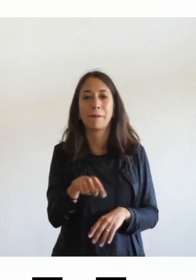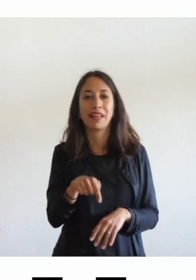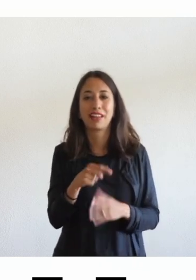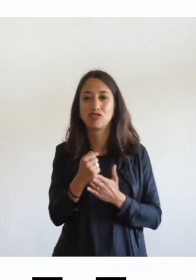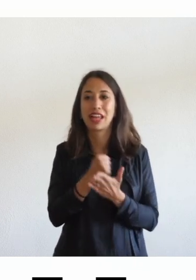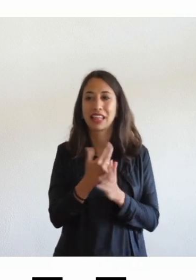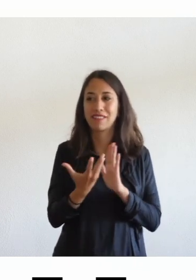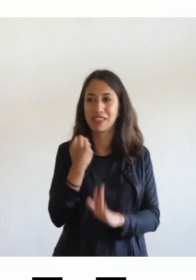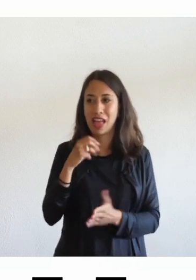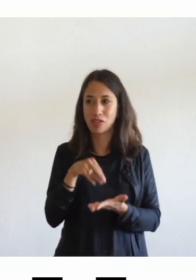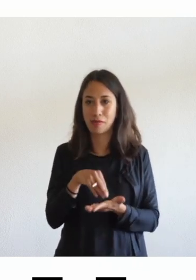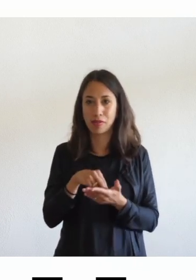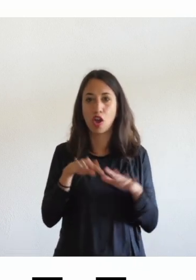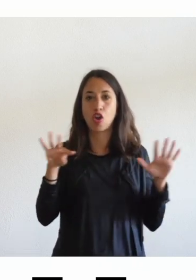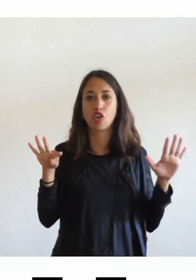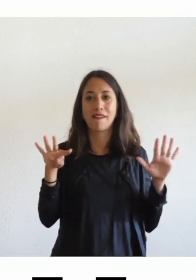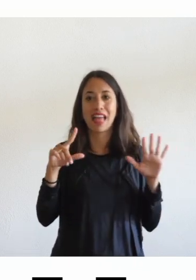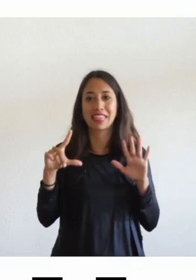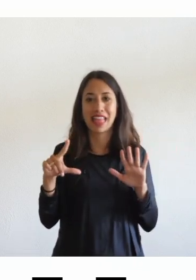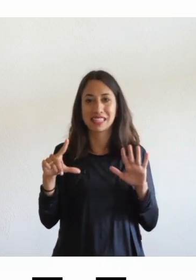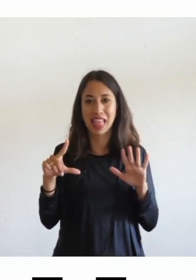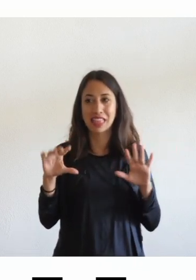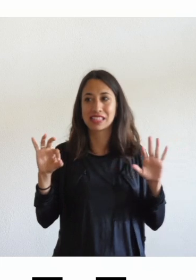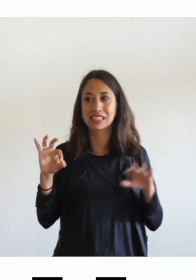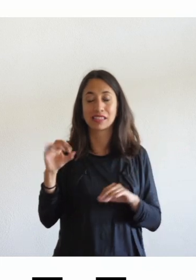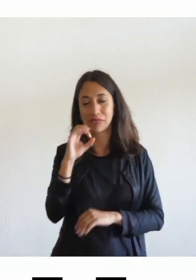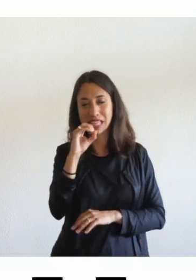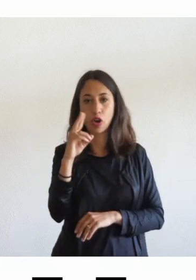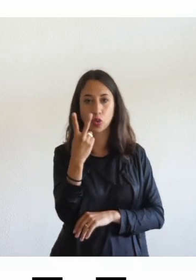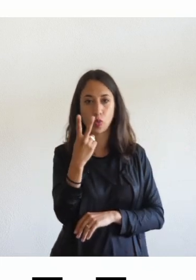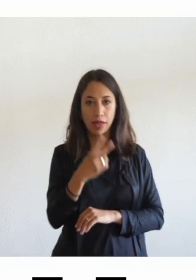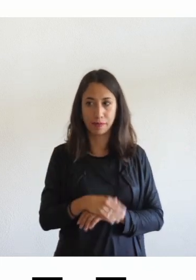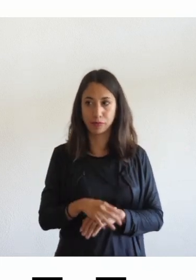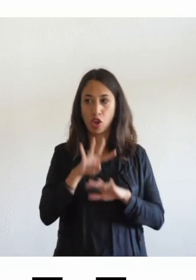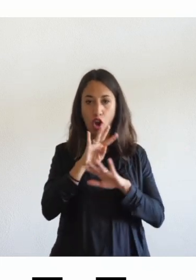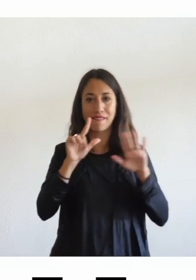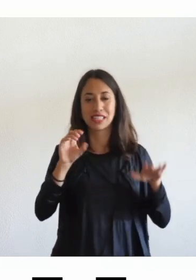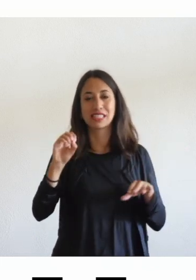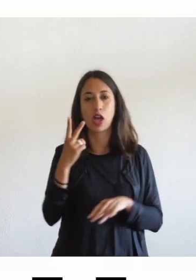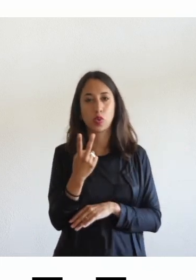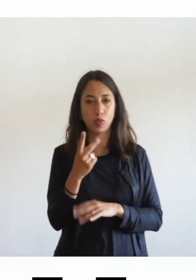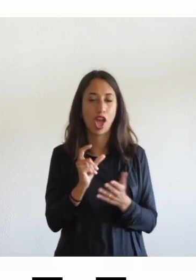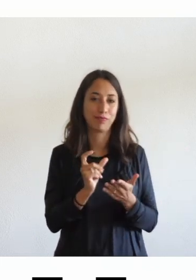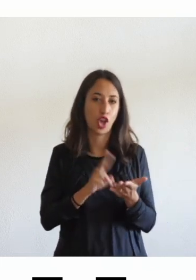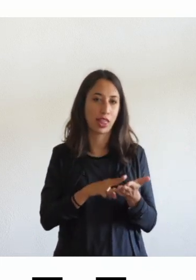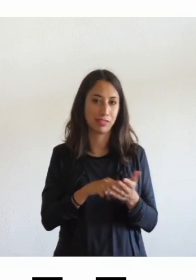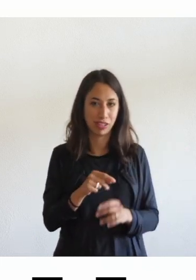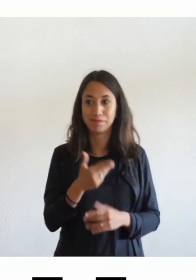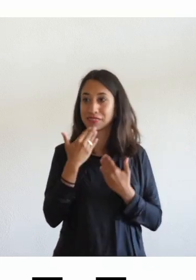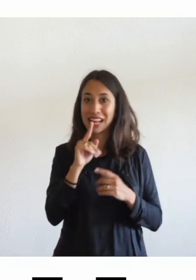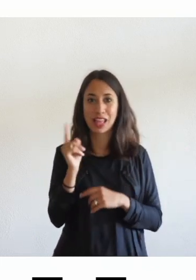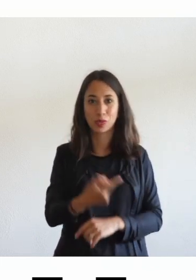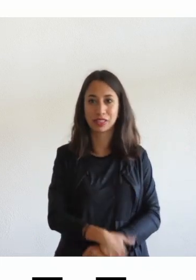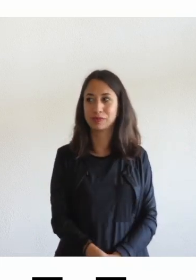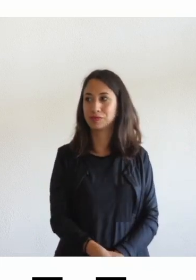certificazione della presenza che è il 9702 quindi 9702 grazie a tutti